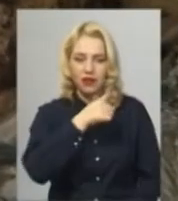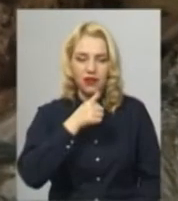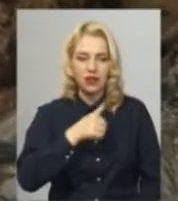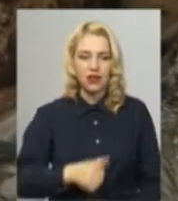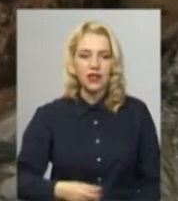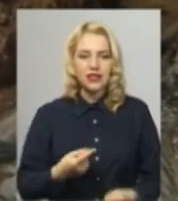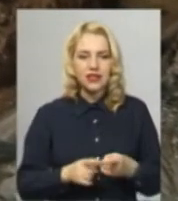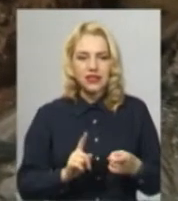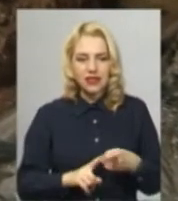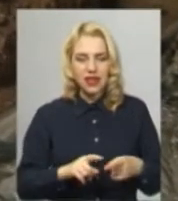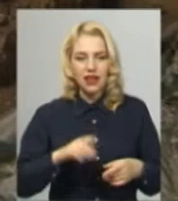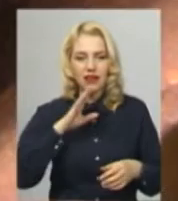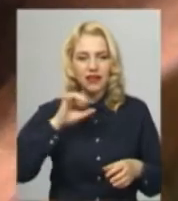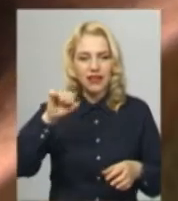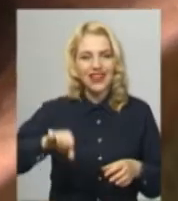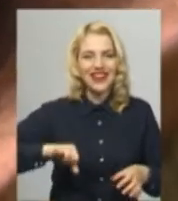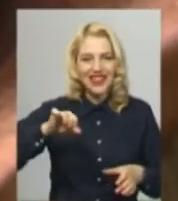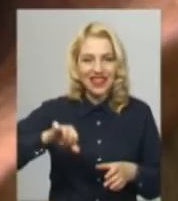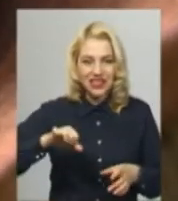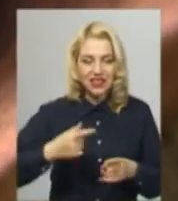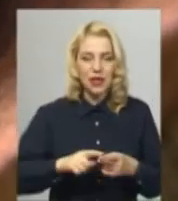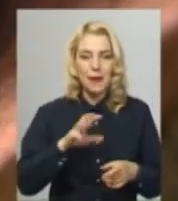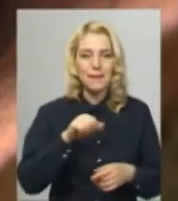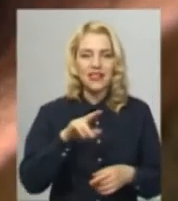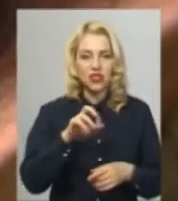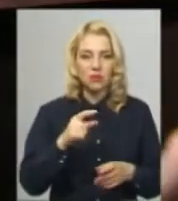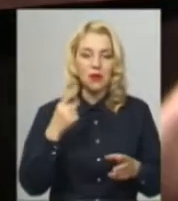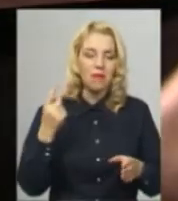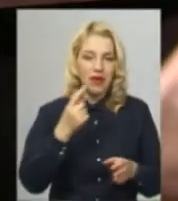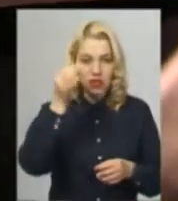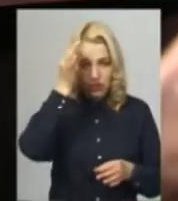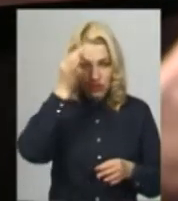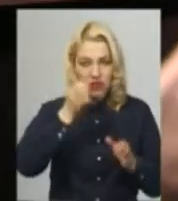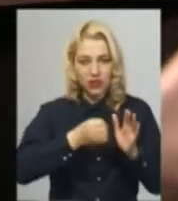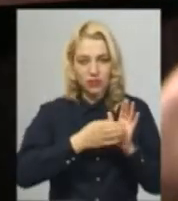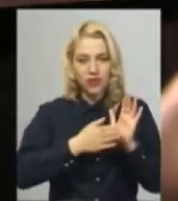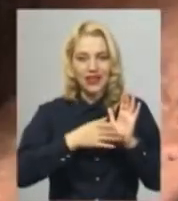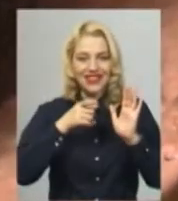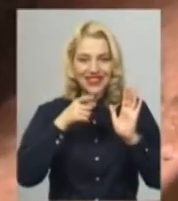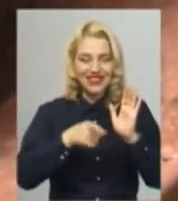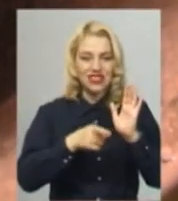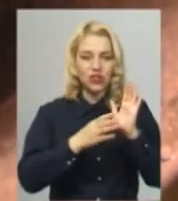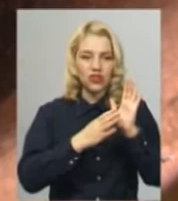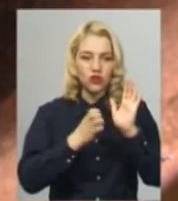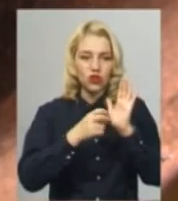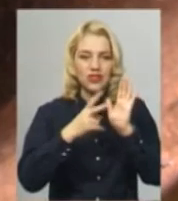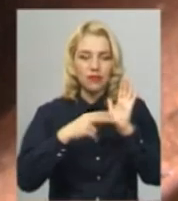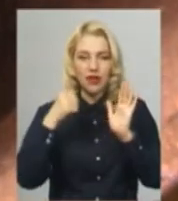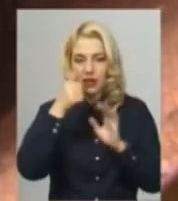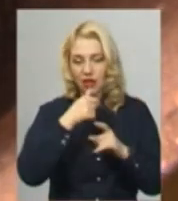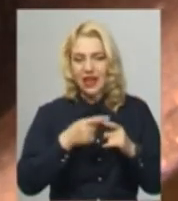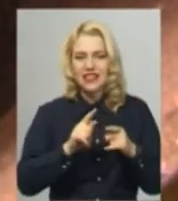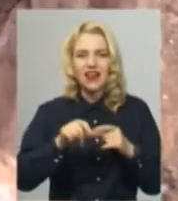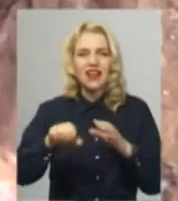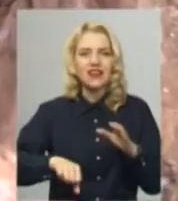Це краниця в офіцерській вежі заповідника Меджибіж. Перші пісемні згадки про неї датуються 1717 роком. Каже Олег Погорілець. Хоча сама